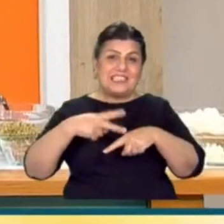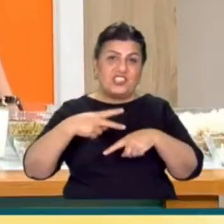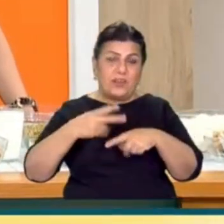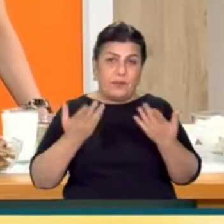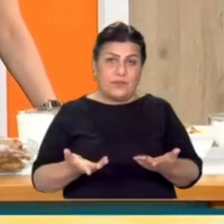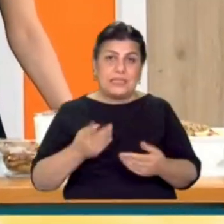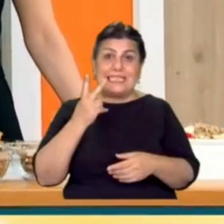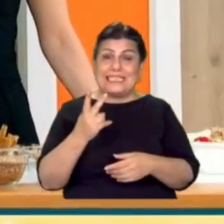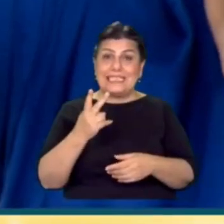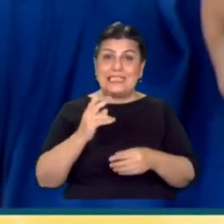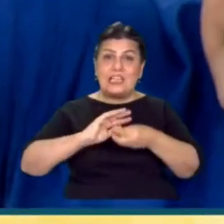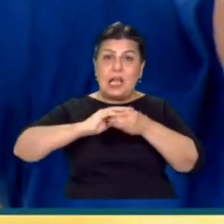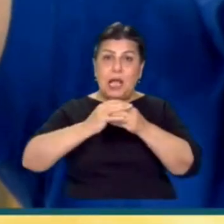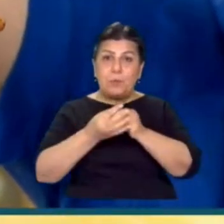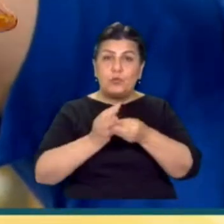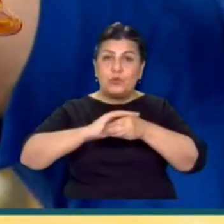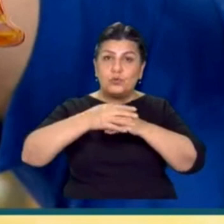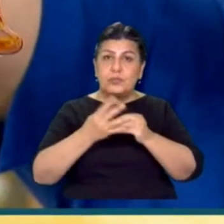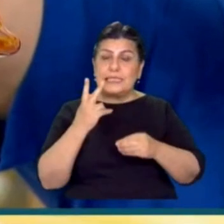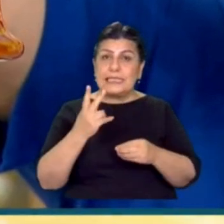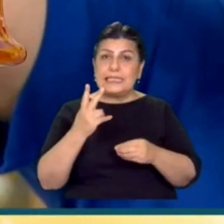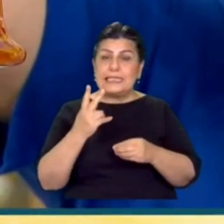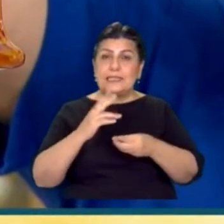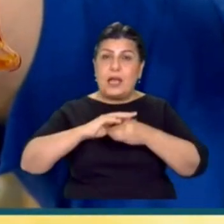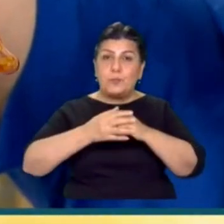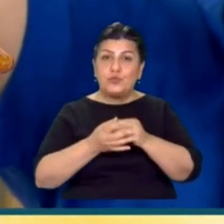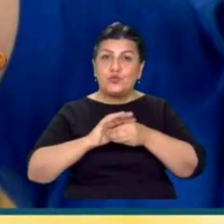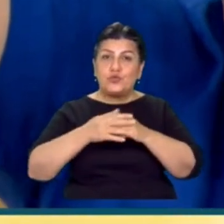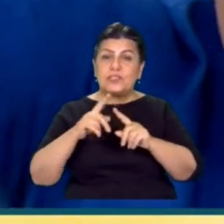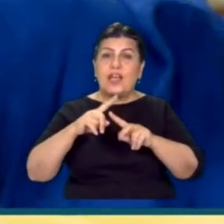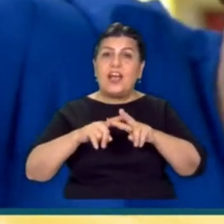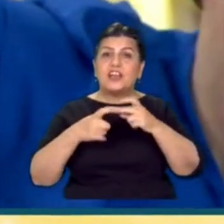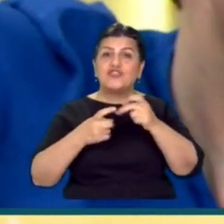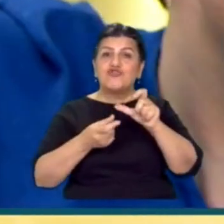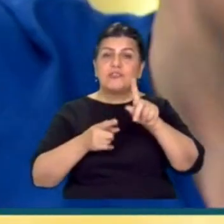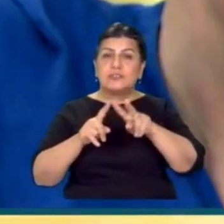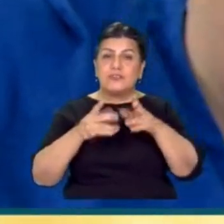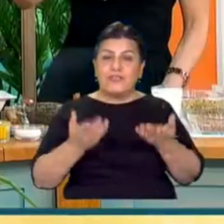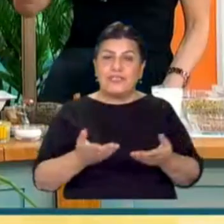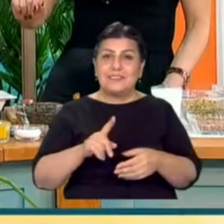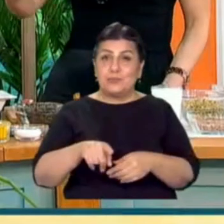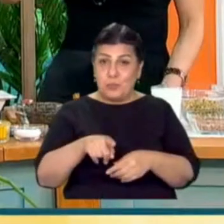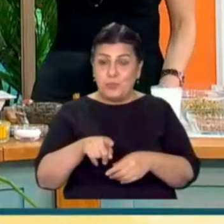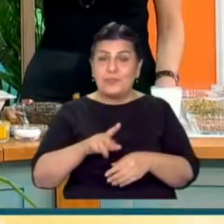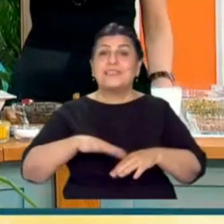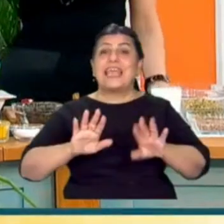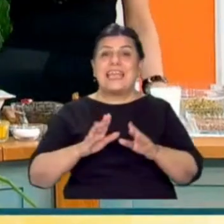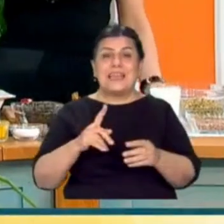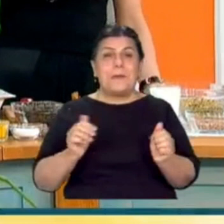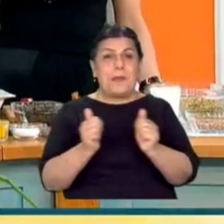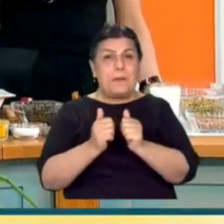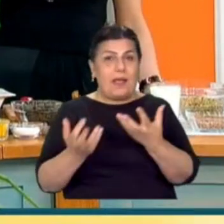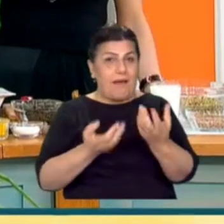var ve iki kabuk, iki tane kabuk tarçın var. Evet bu mudur? Sadece bu değil. Bunlar beraber